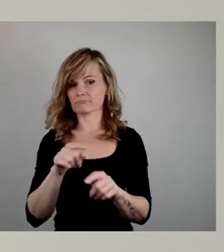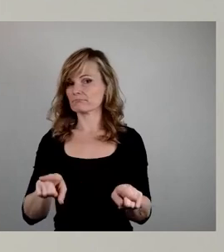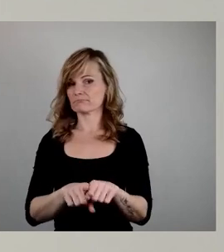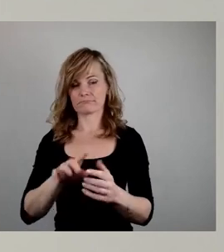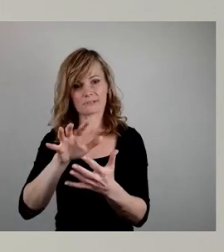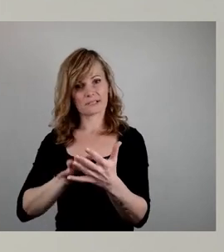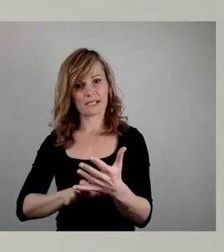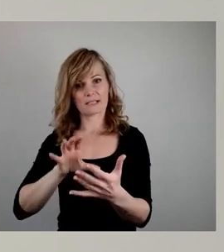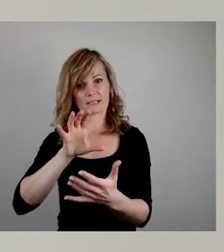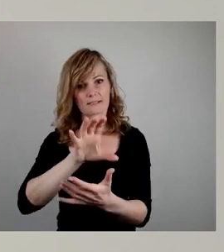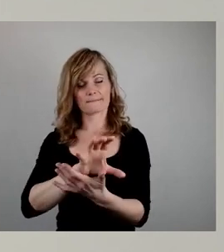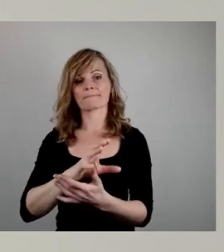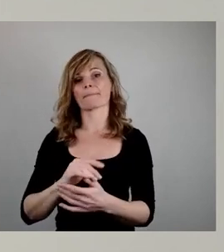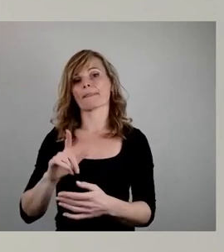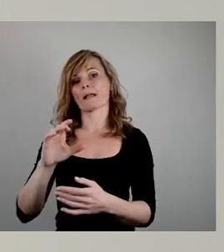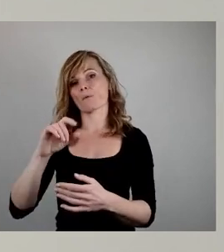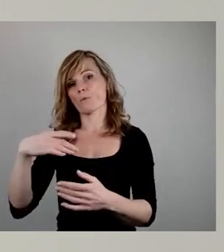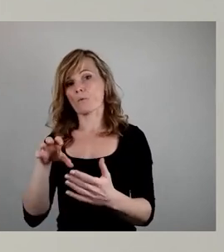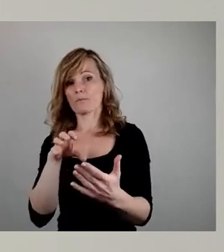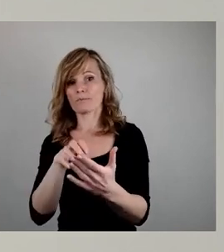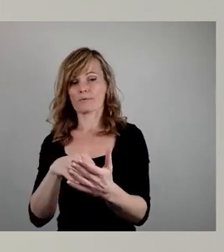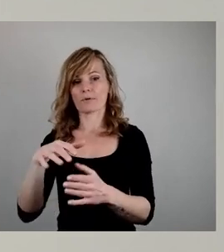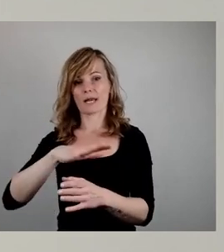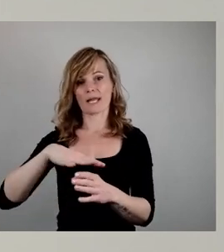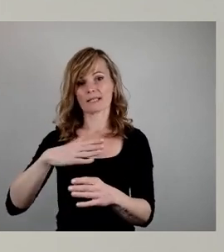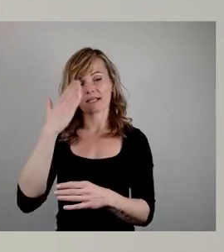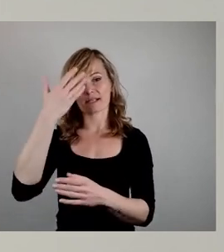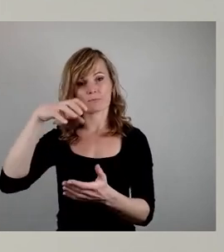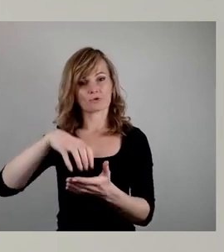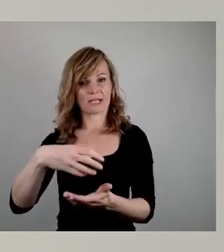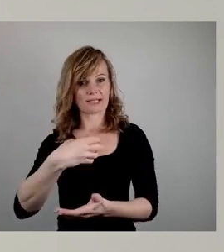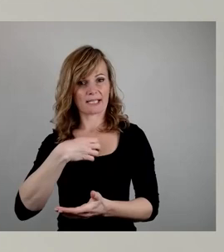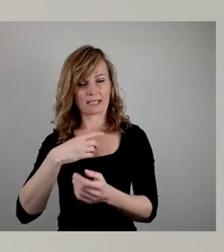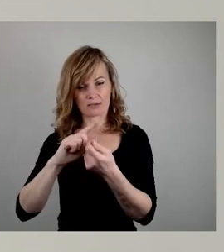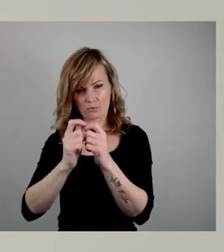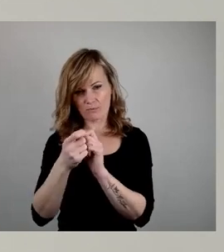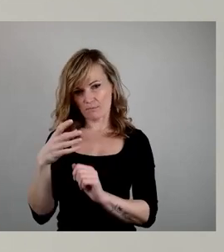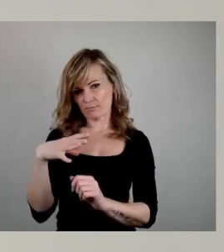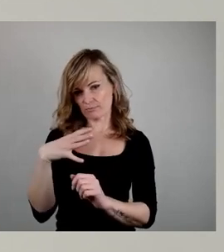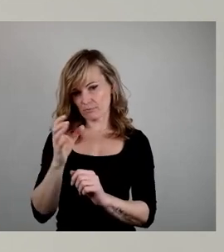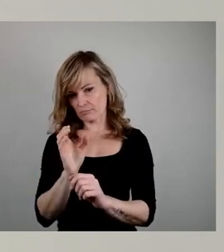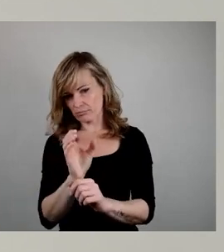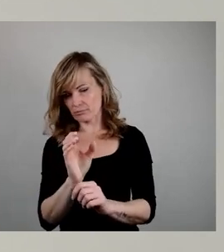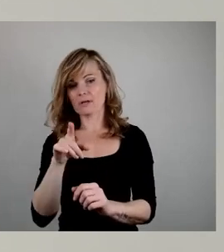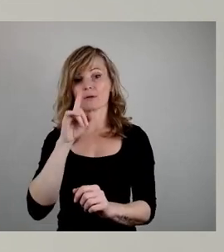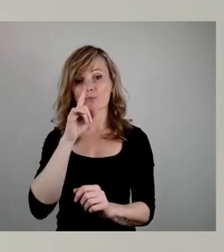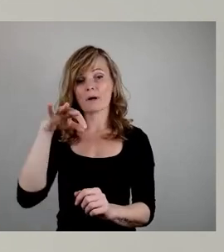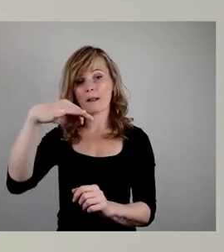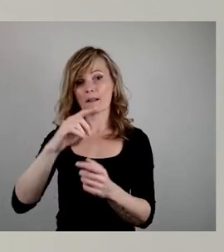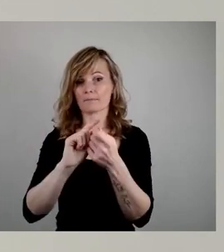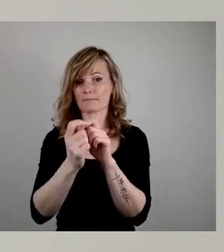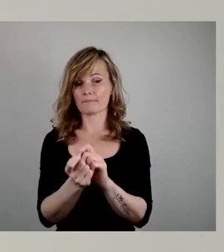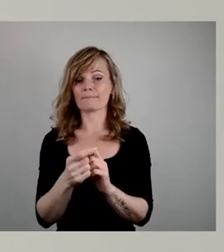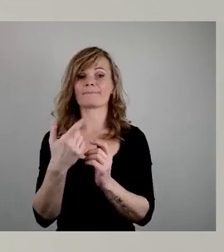aktualisiert und die einzige Änderung, die vorgenommen wurde, ist, dass die konkrete Tagesnendung der stattgefundenen